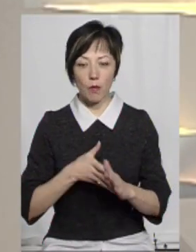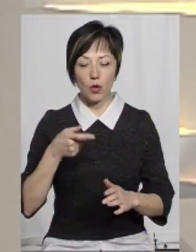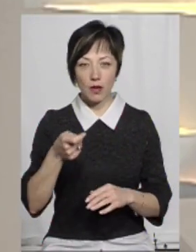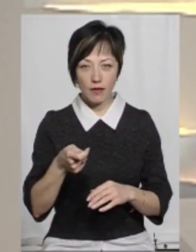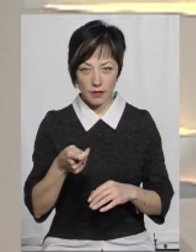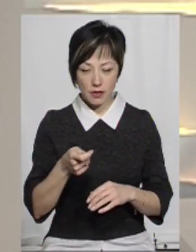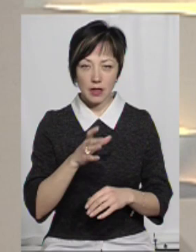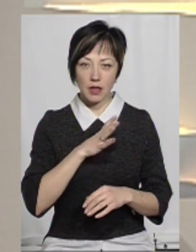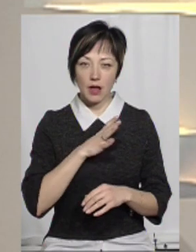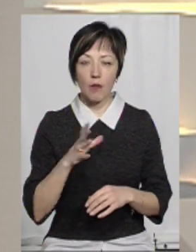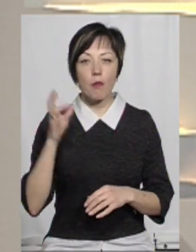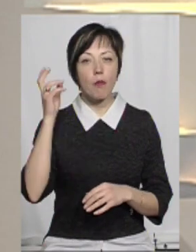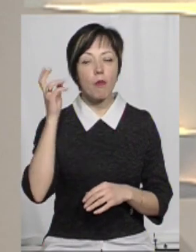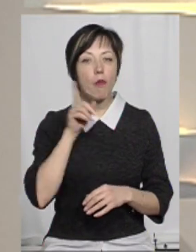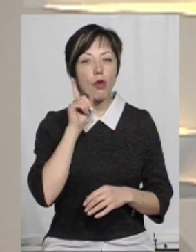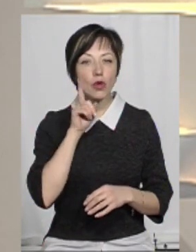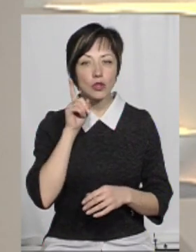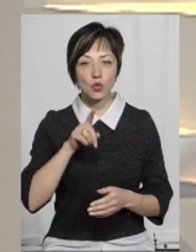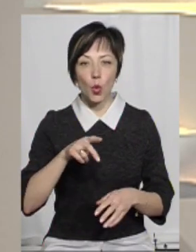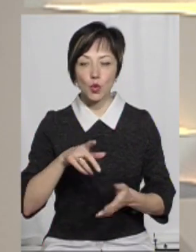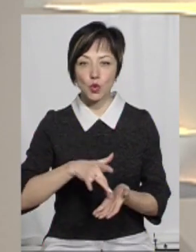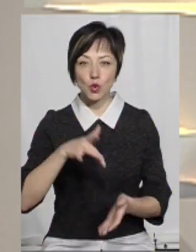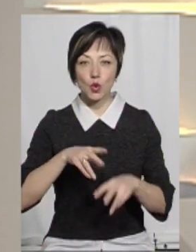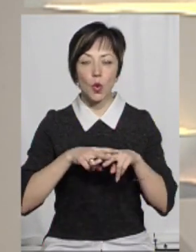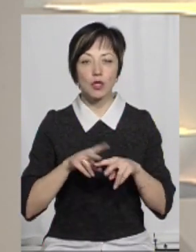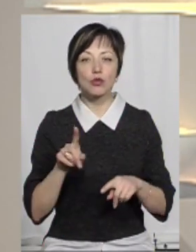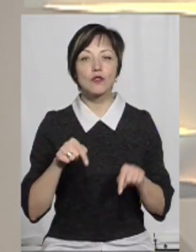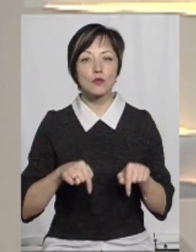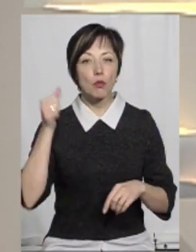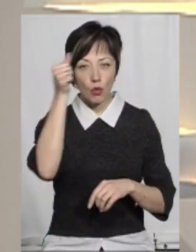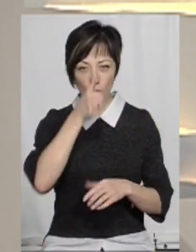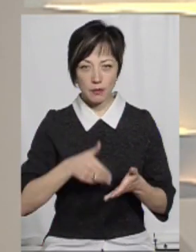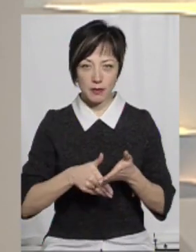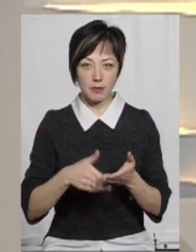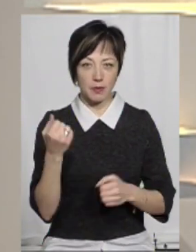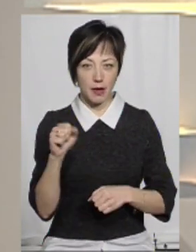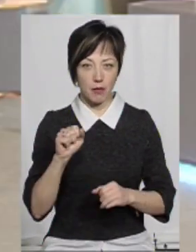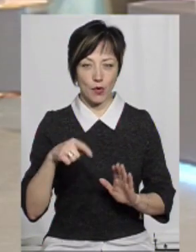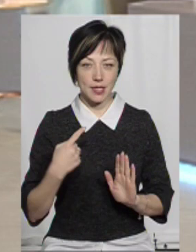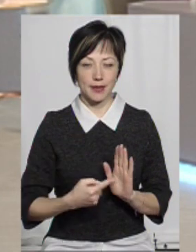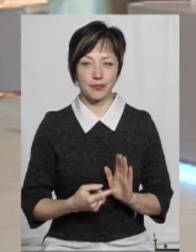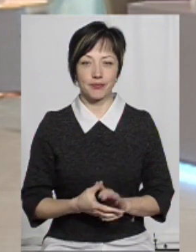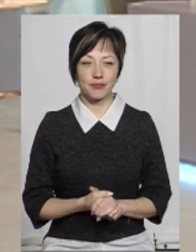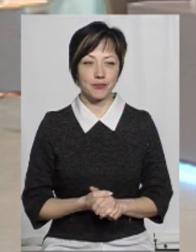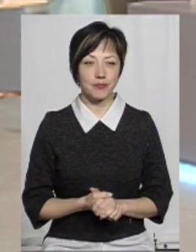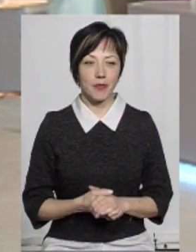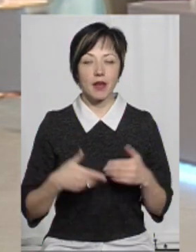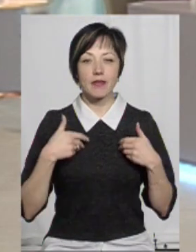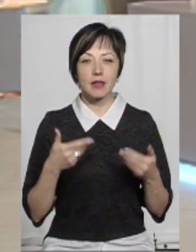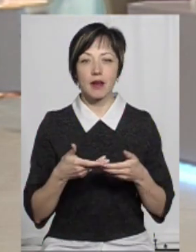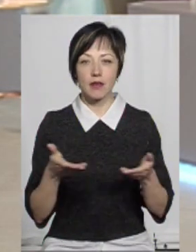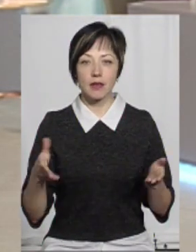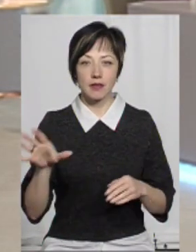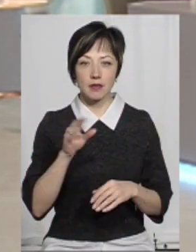молодіжну столицю. Що цього року посприяло перемозі? Вітаю всіх